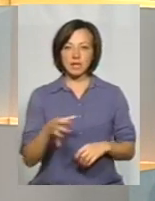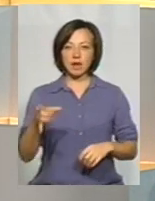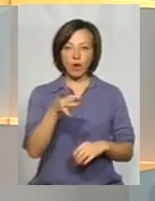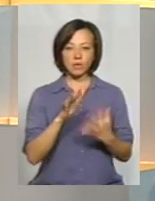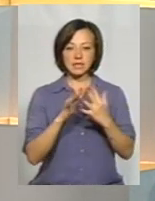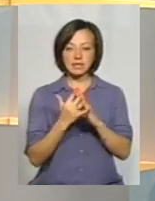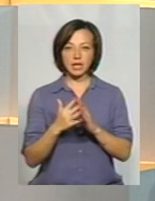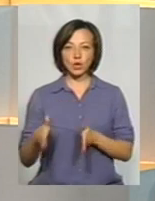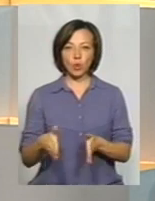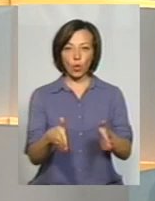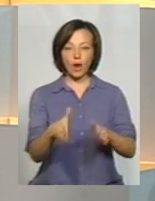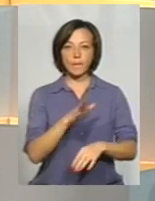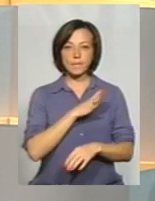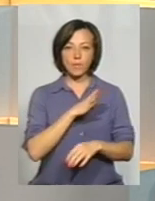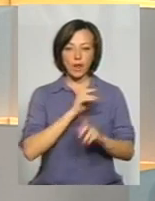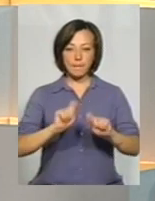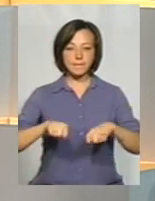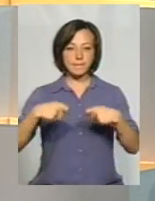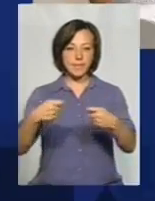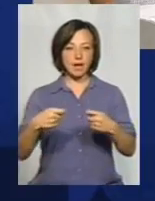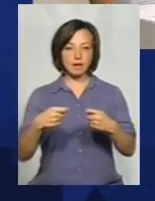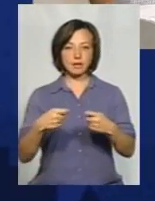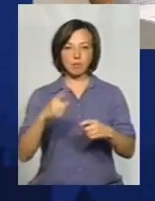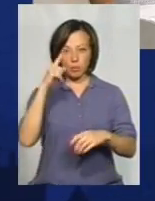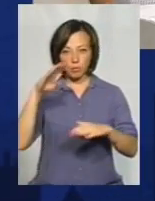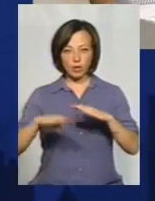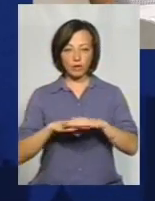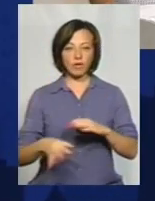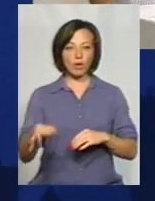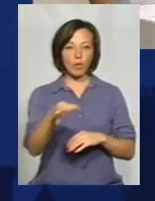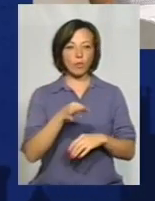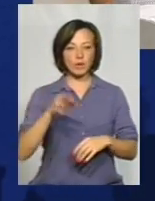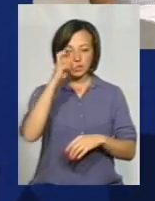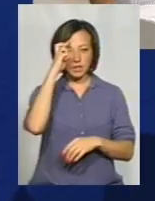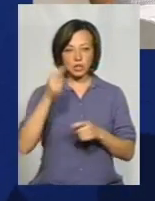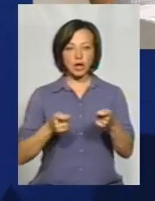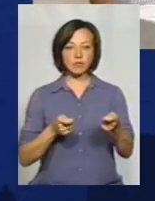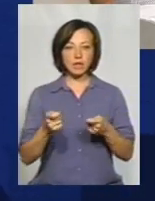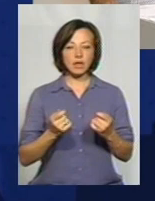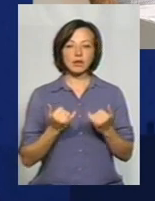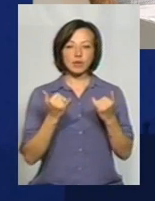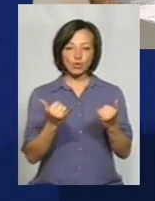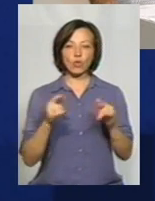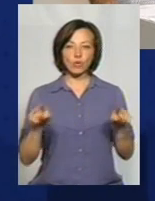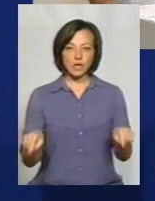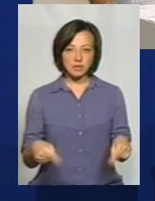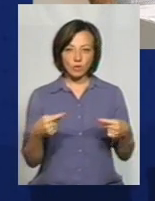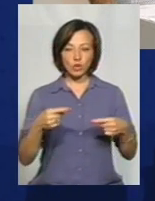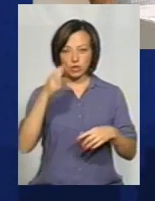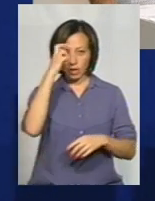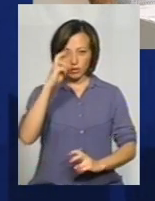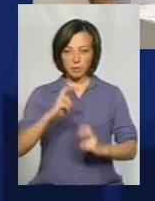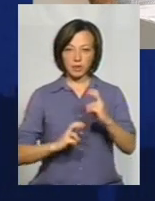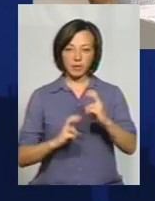сільські дороги були передані під підпорядкування обласній державній адміністрації, для чого було створено державне